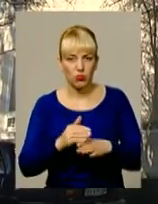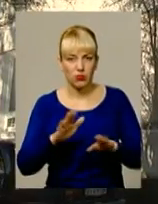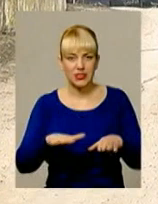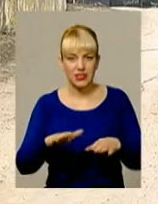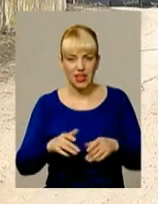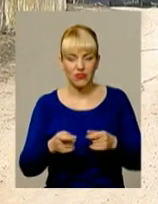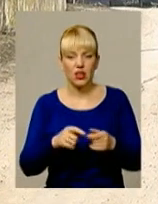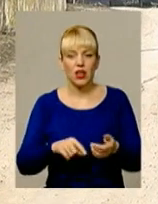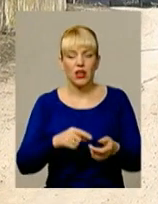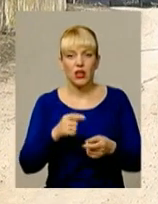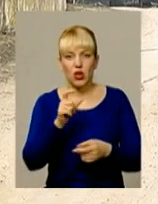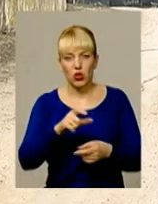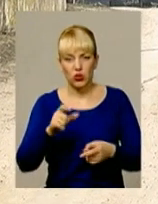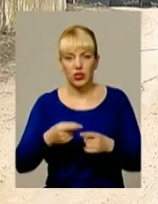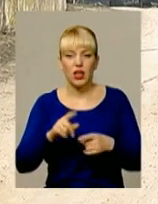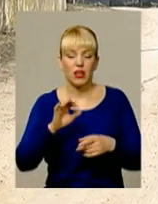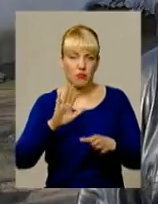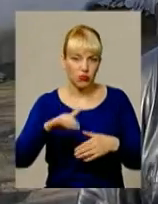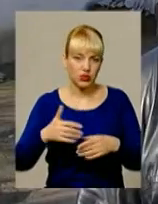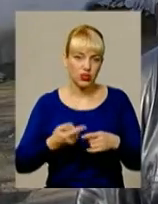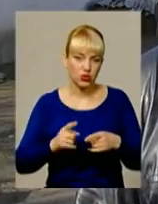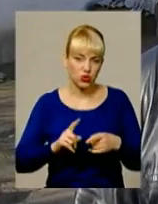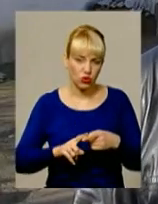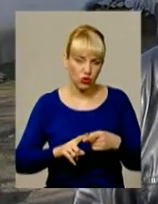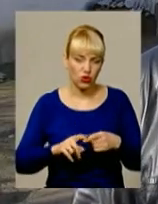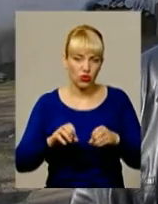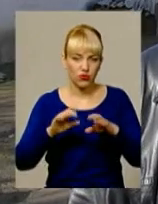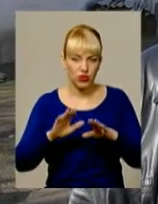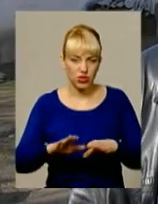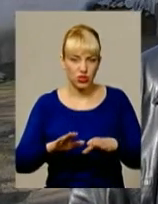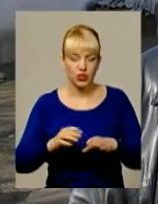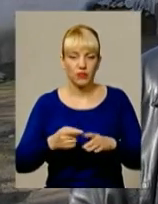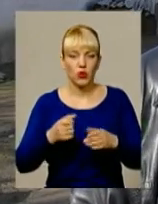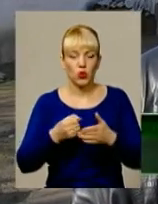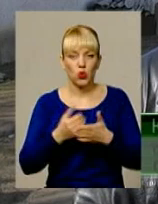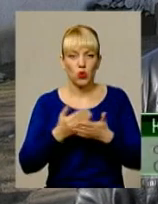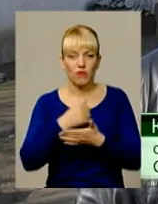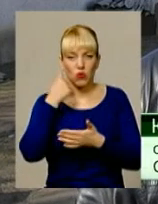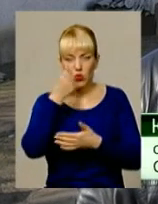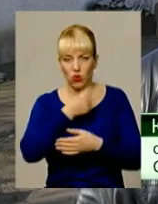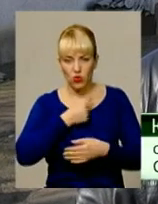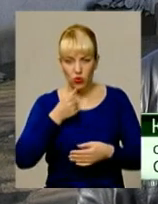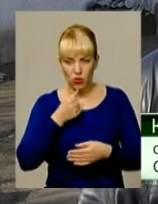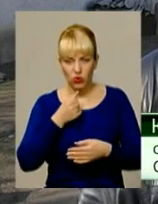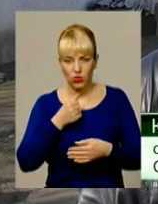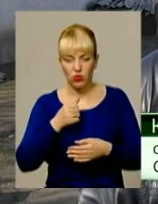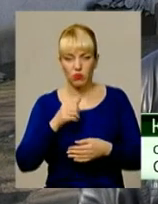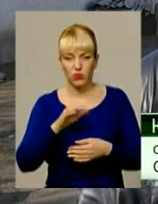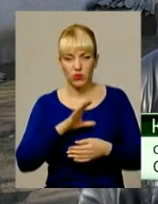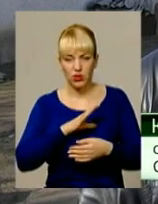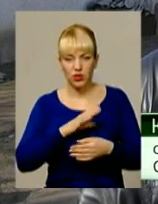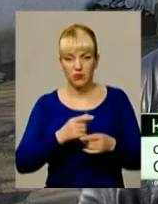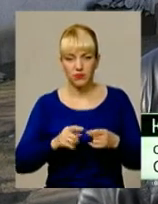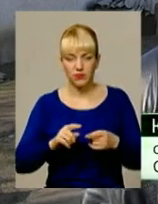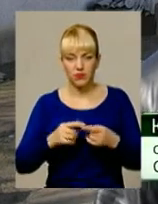перейшли одразу після створення територіальної громади. «Розмови були до Нового року, ще грудня місяці, але вже так, як погодні умови